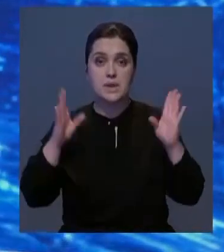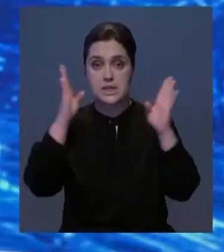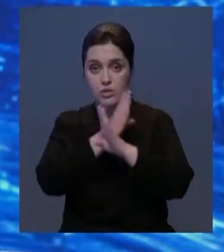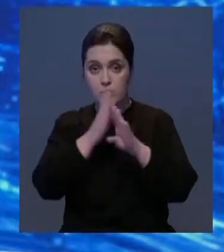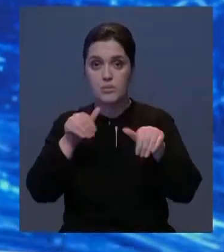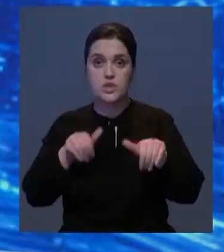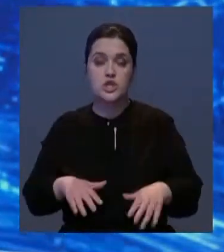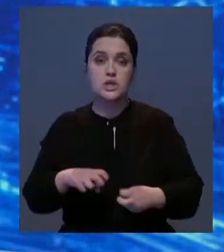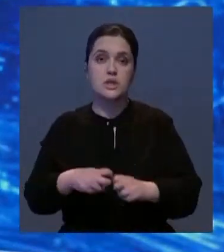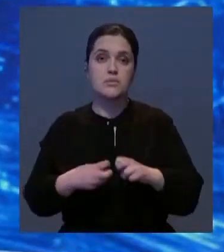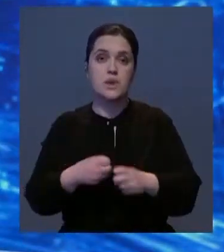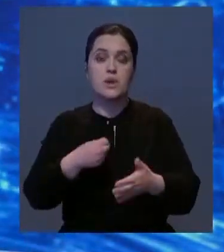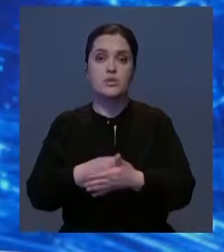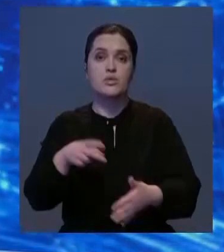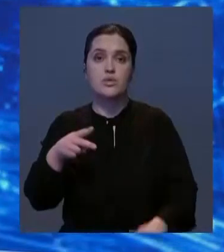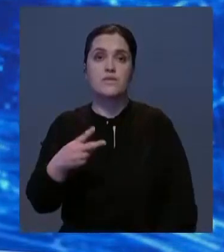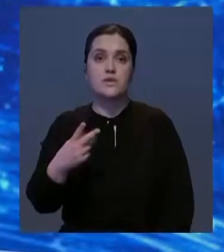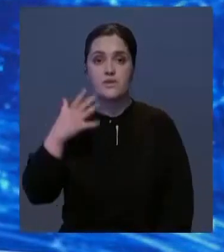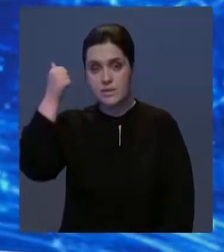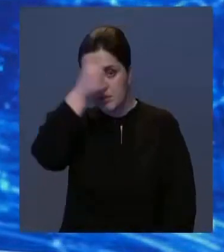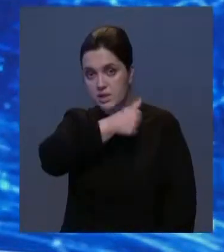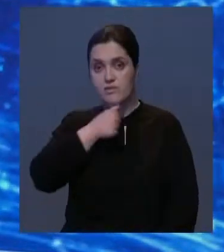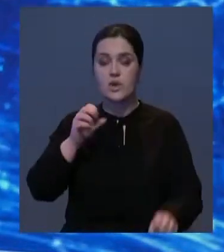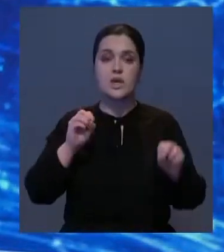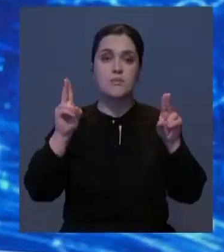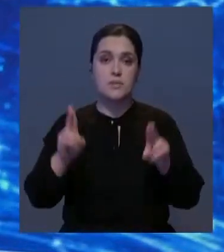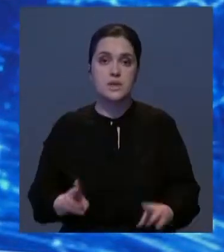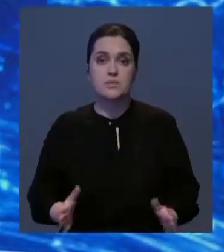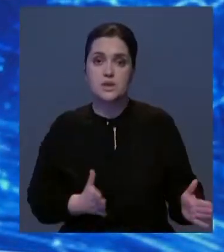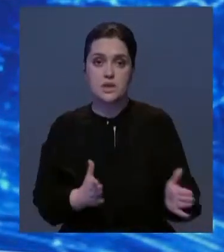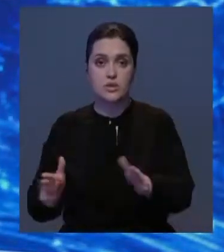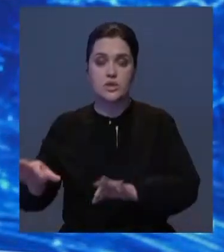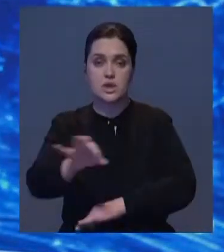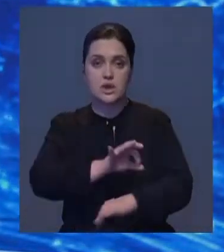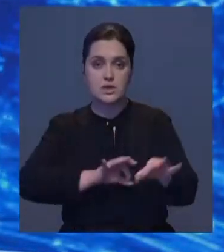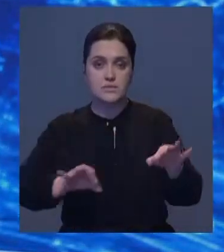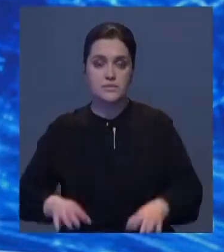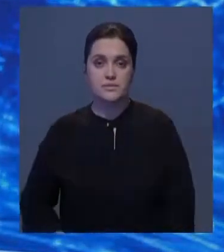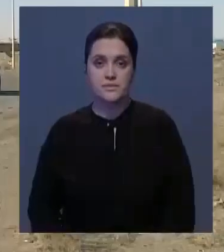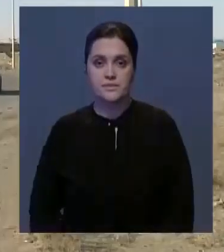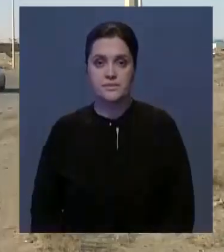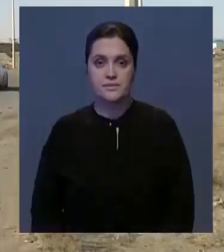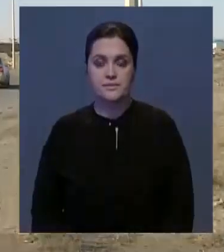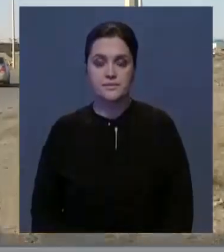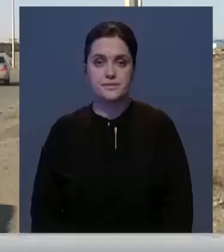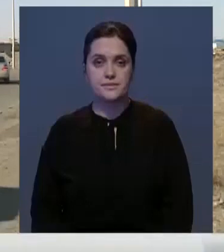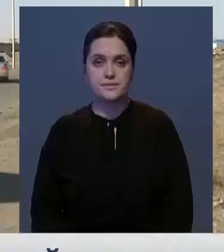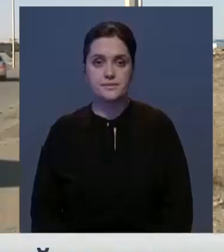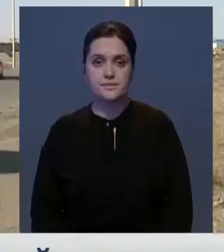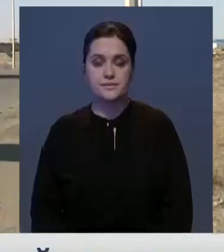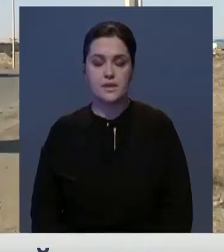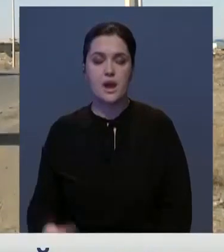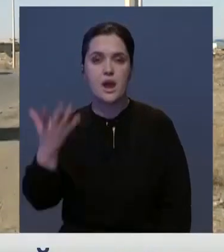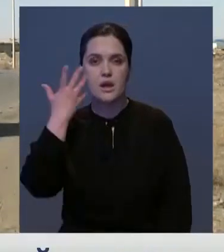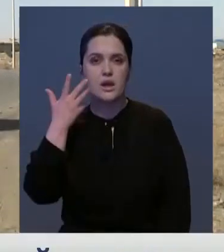Местные экологи намерены решить проблему до 2025 года в рамках специальной дорожной карты. Когда